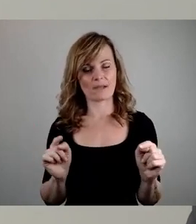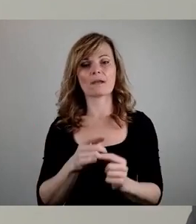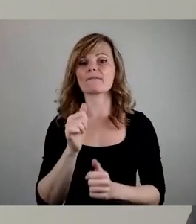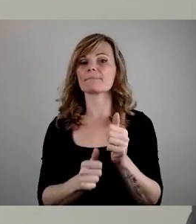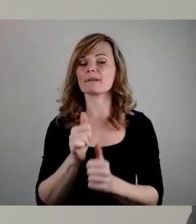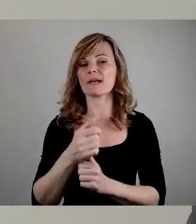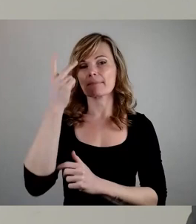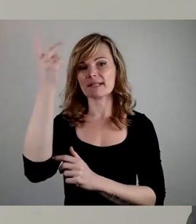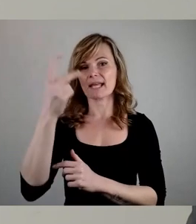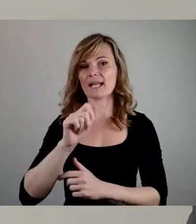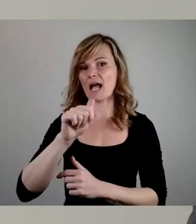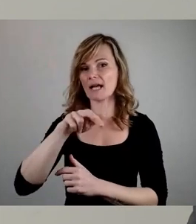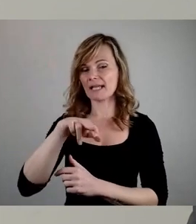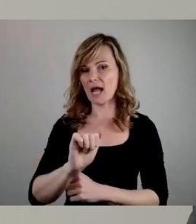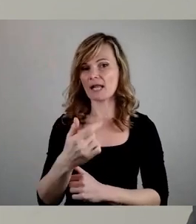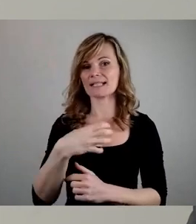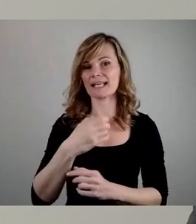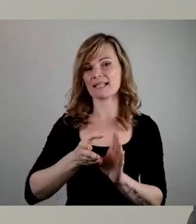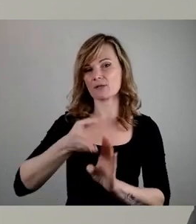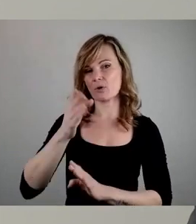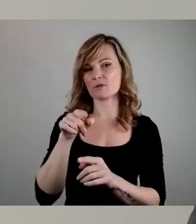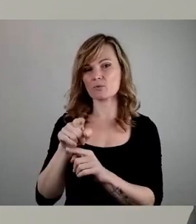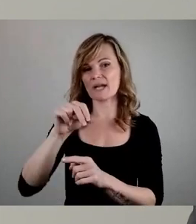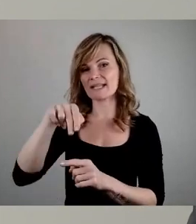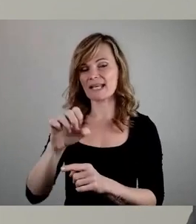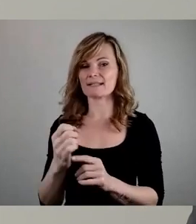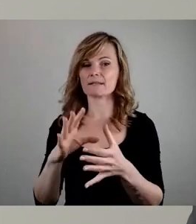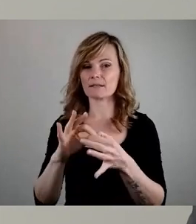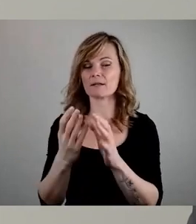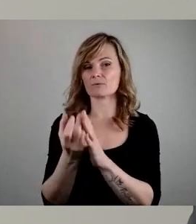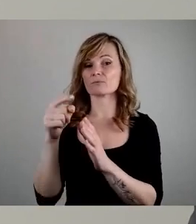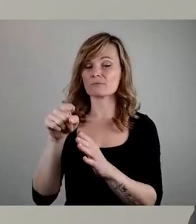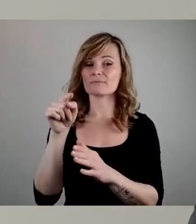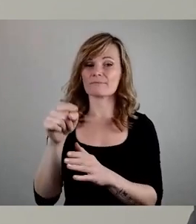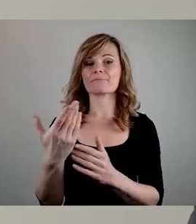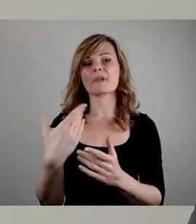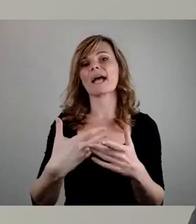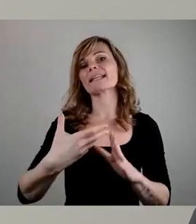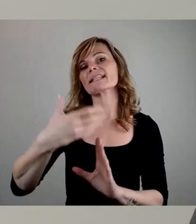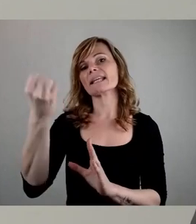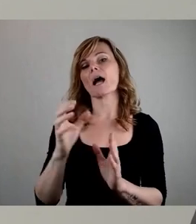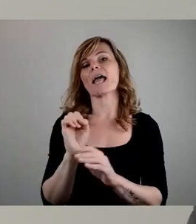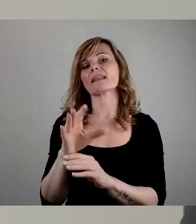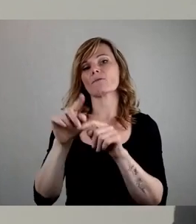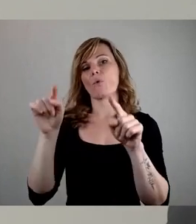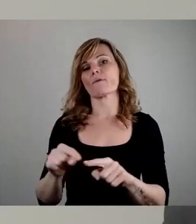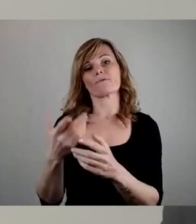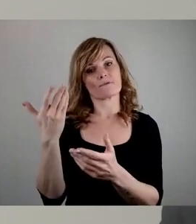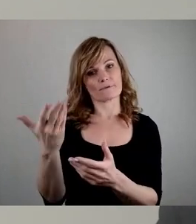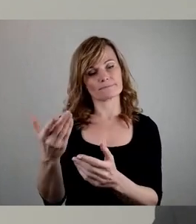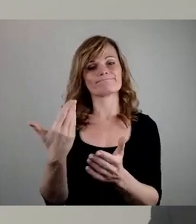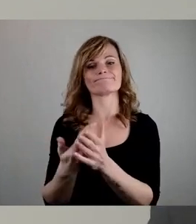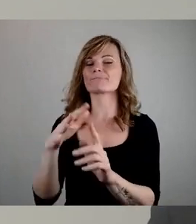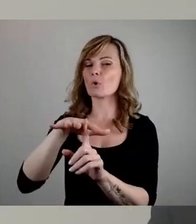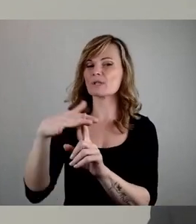Dresdner Norden zur NS-Diktatur ist bekanntermaßen ein Siegerentwurf hervorgegangen, der auch eine Kontextualisierung